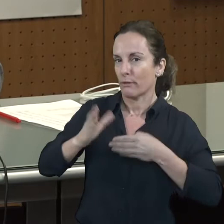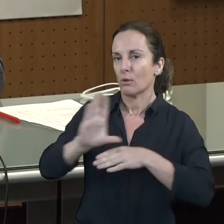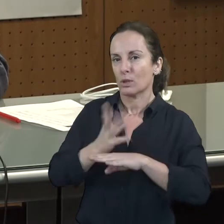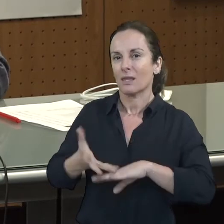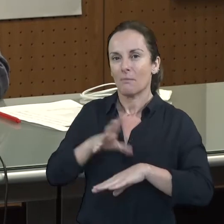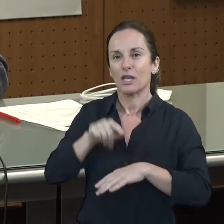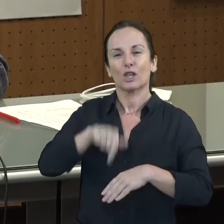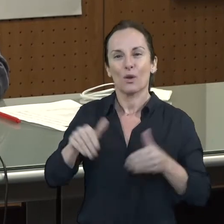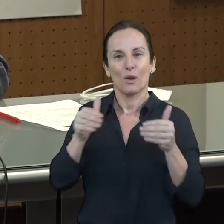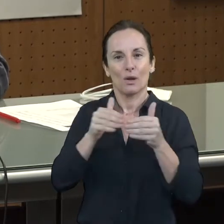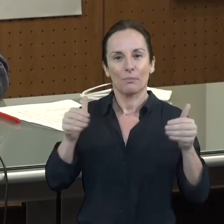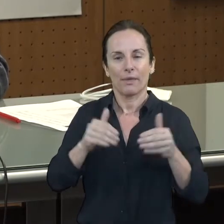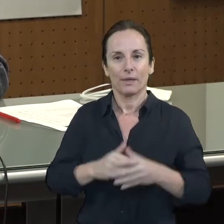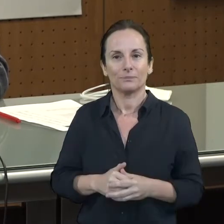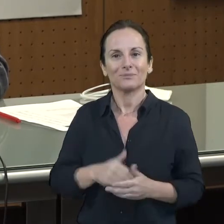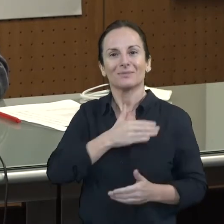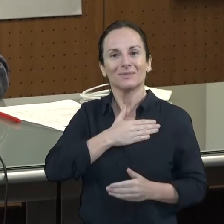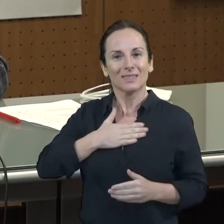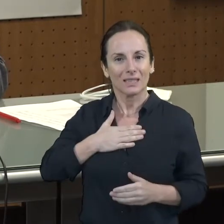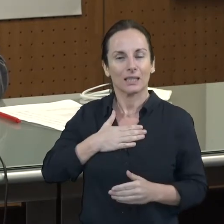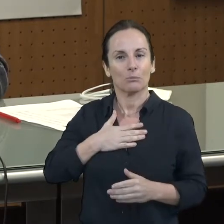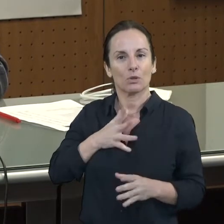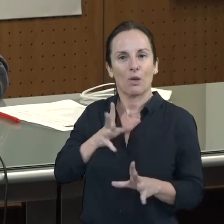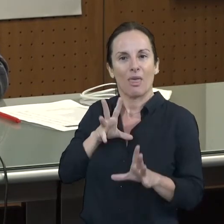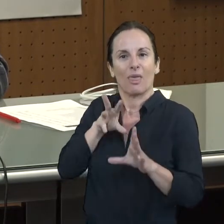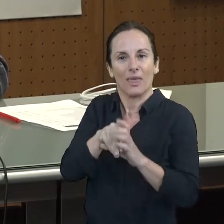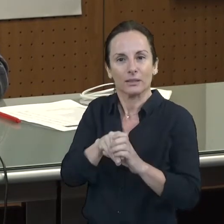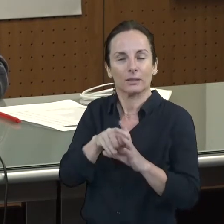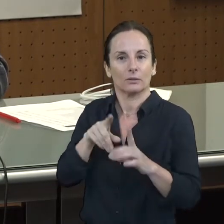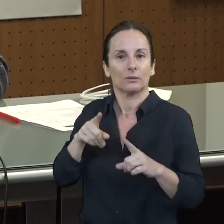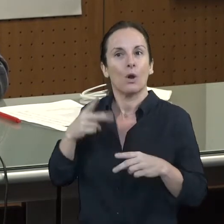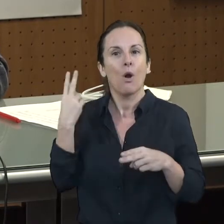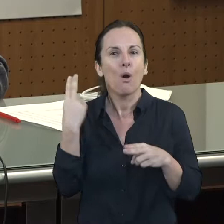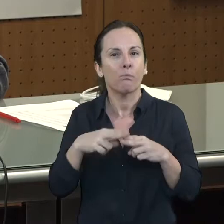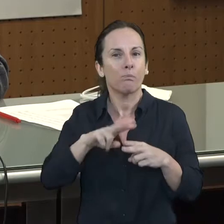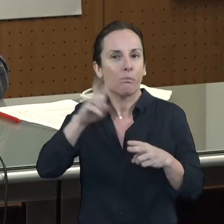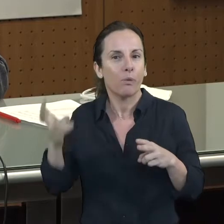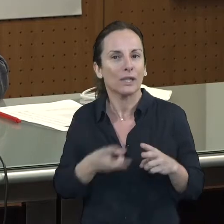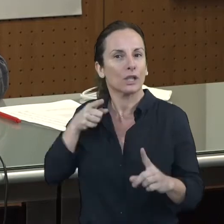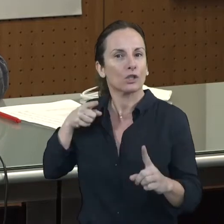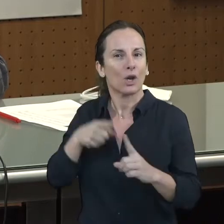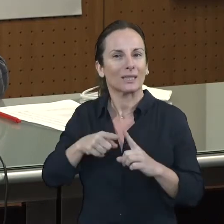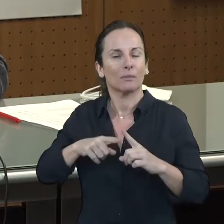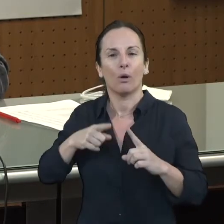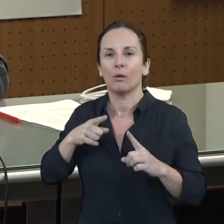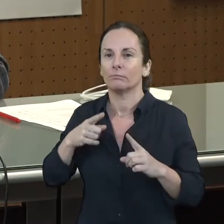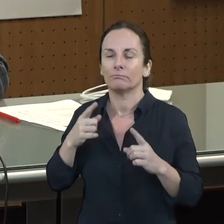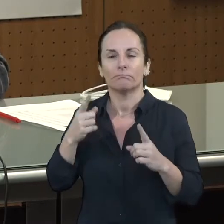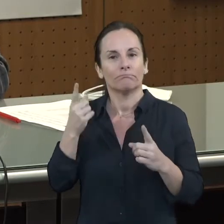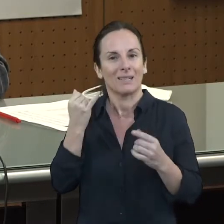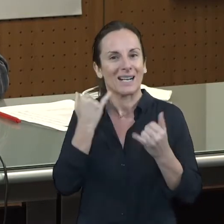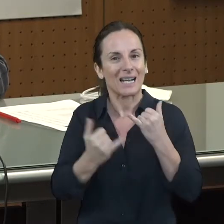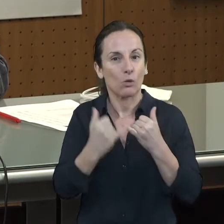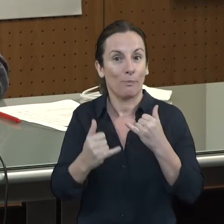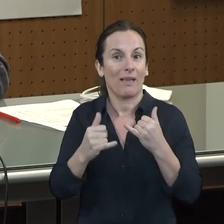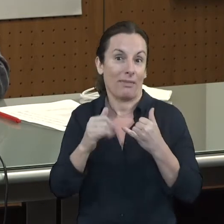estar en el centre de les polítiques de recuperació i amb aquesta col·laboració pública o privada. Vull aprofitar per donar públicament les gràcies